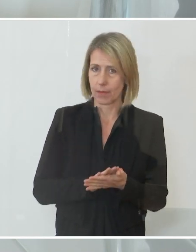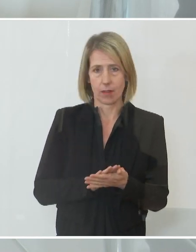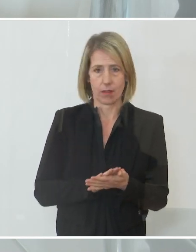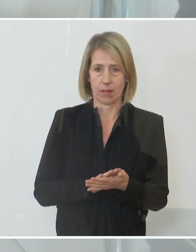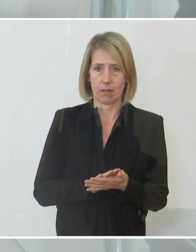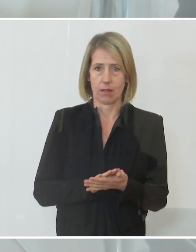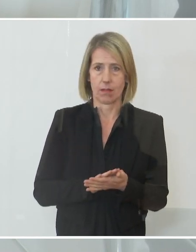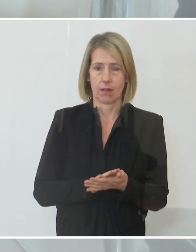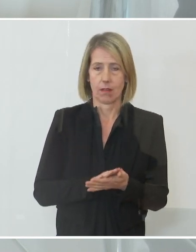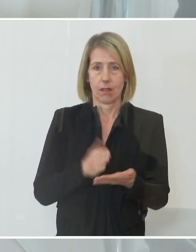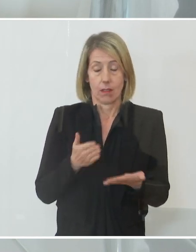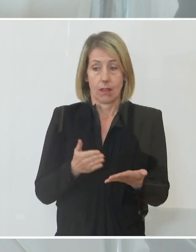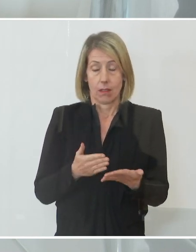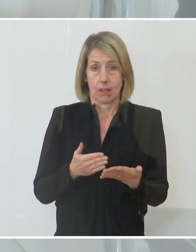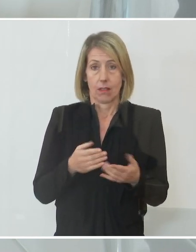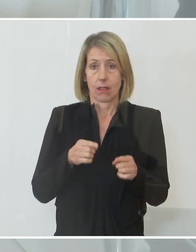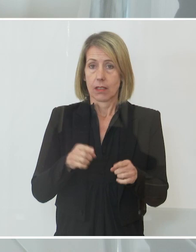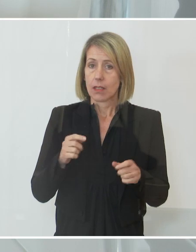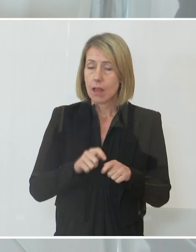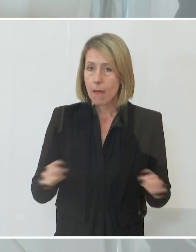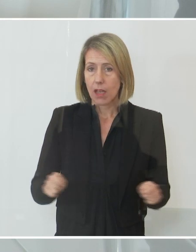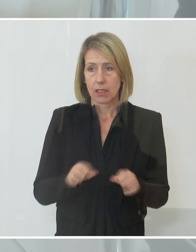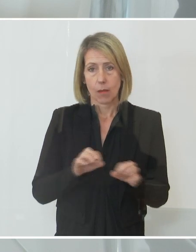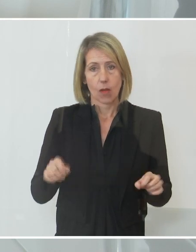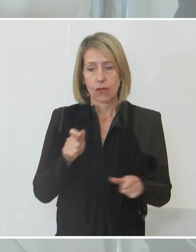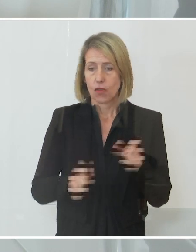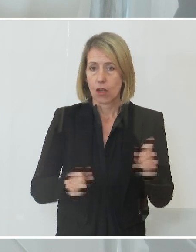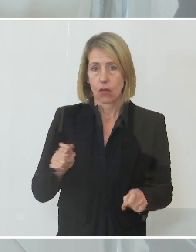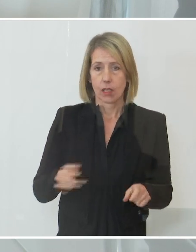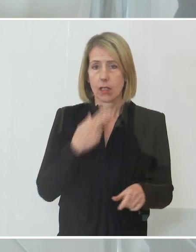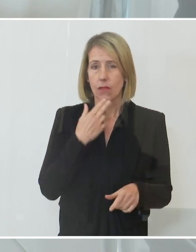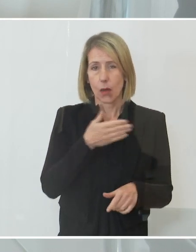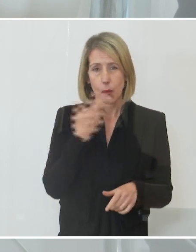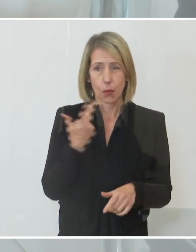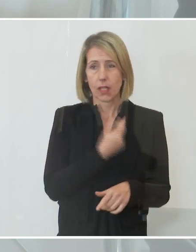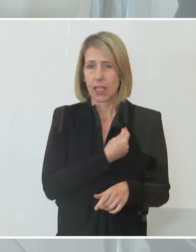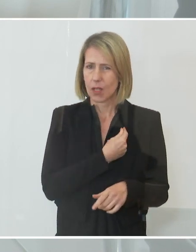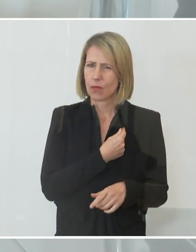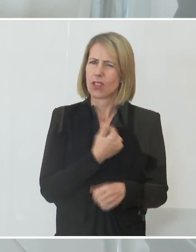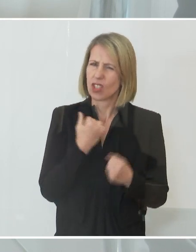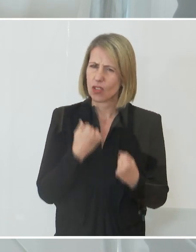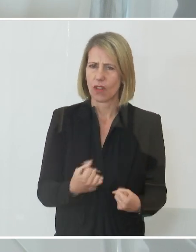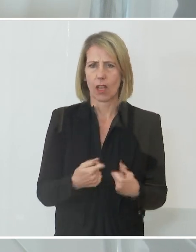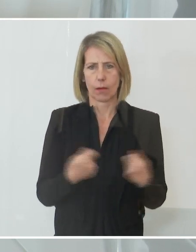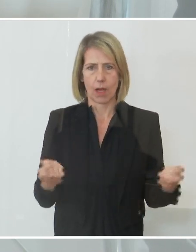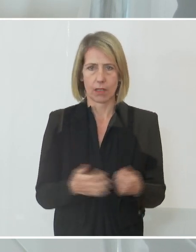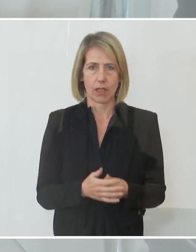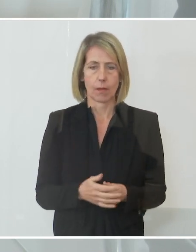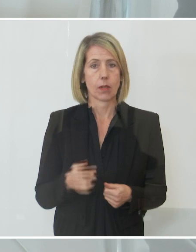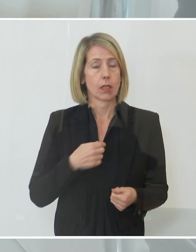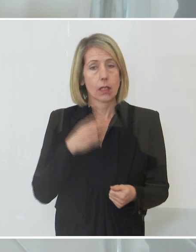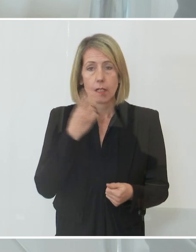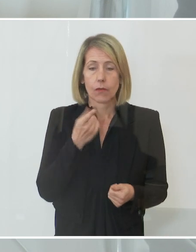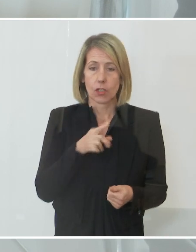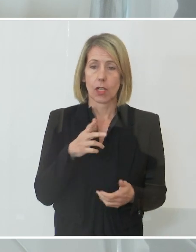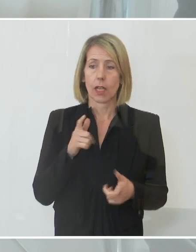beschwerliche Maßnahme für die, die doch nicht geimpft sind. Und ich verstehe auch, dass die Menschen,